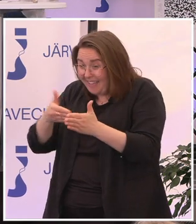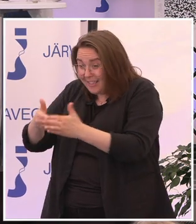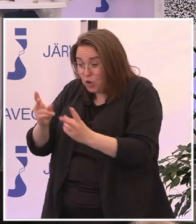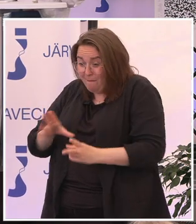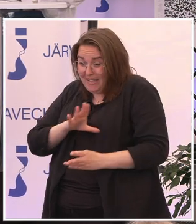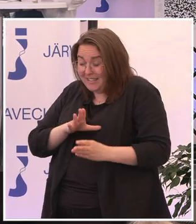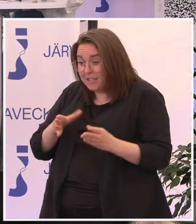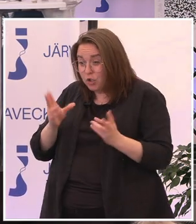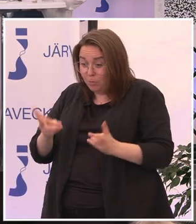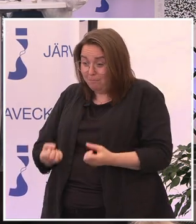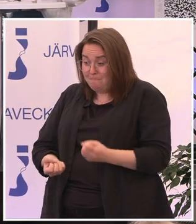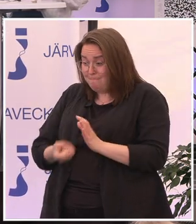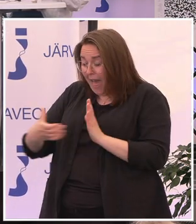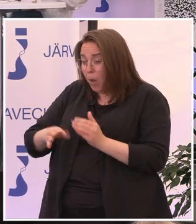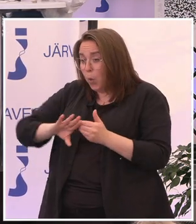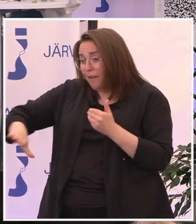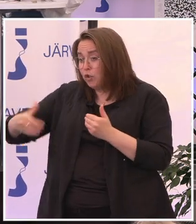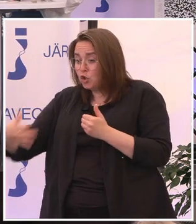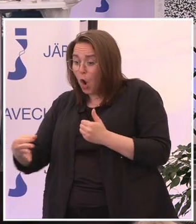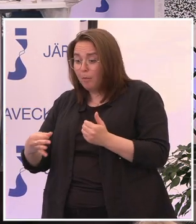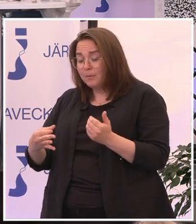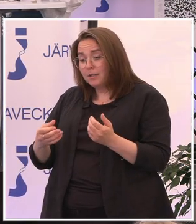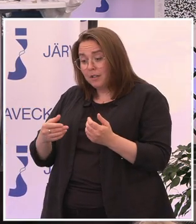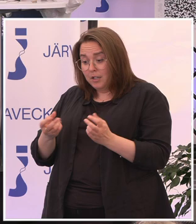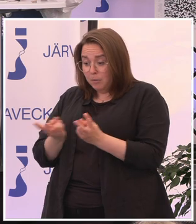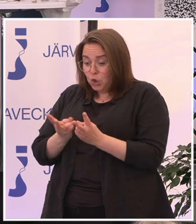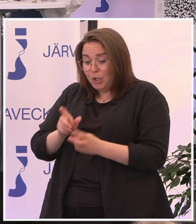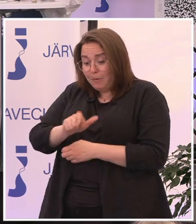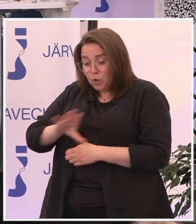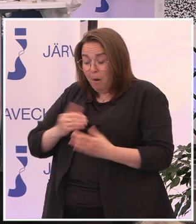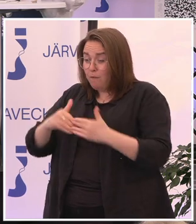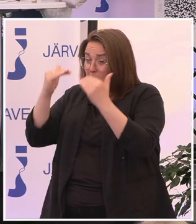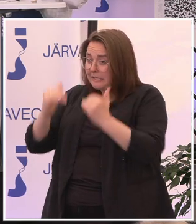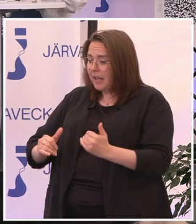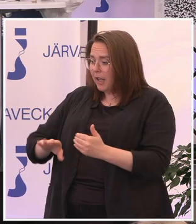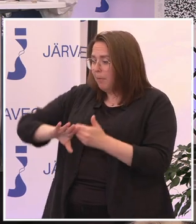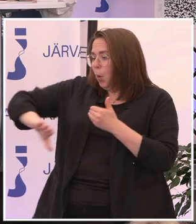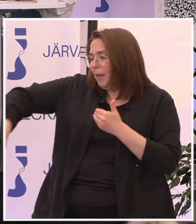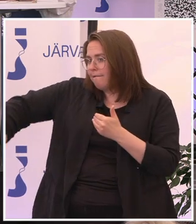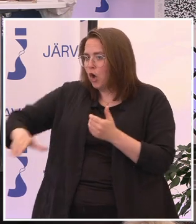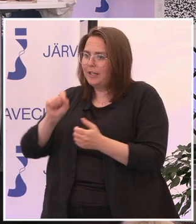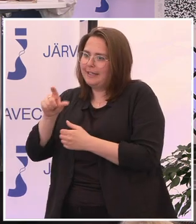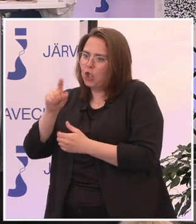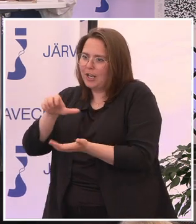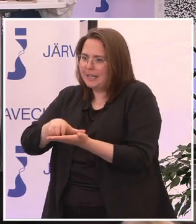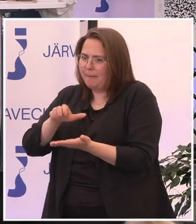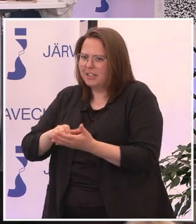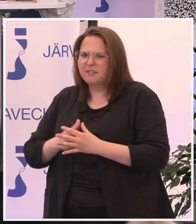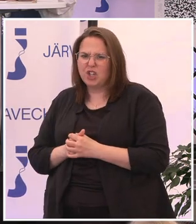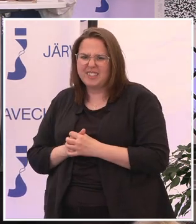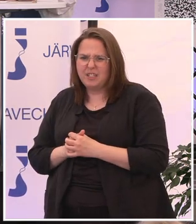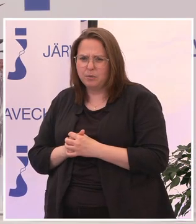som skapar det här utanförskapet, som gör att människor med funktionsnedsättning hamnar utanför det här digitala samhället?